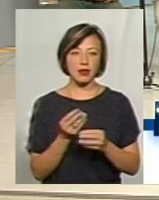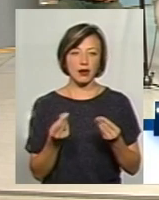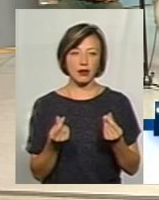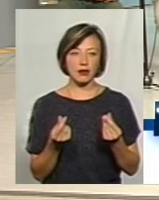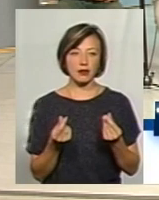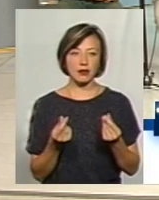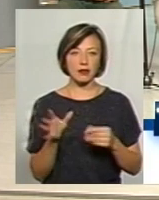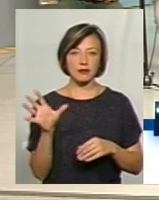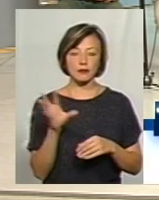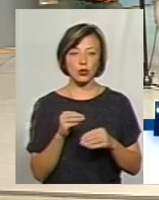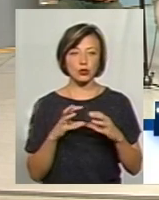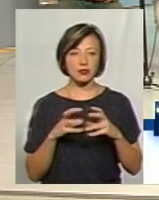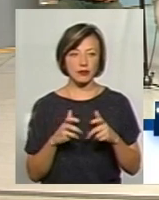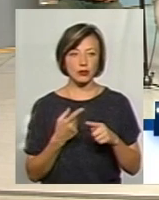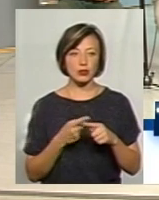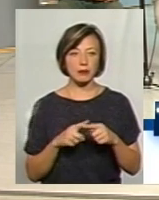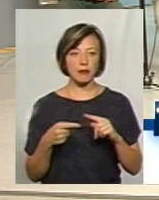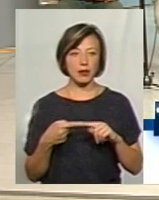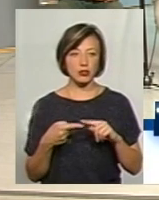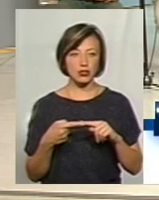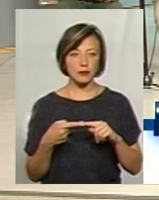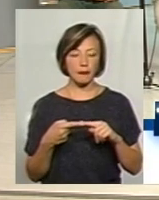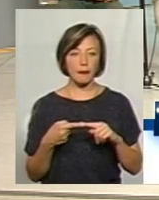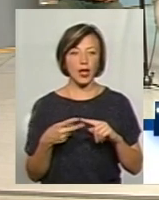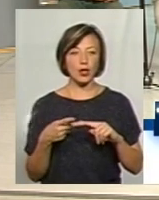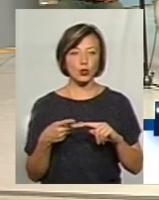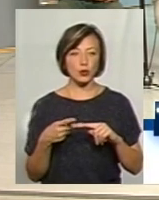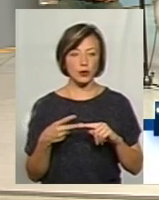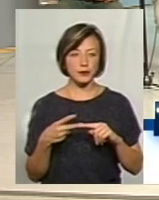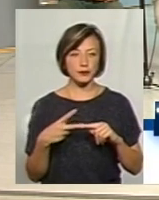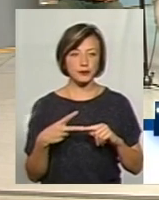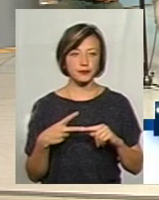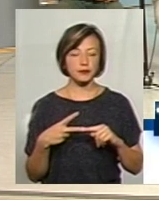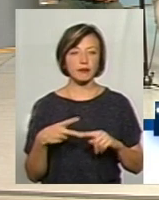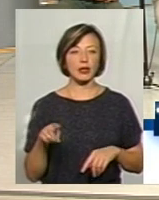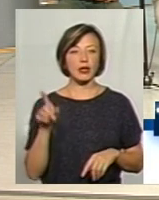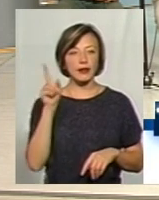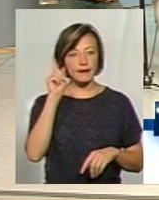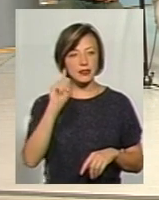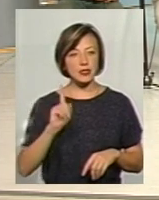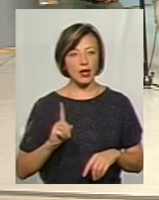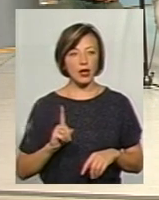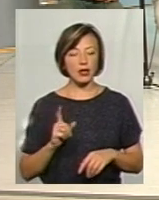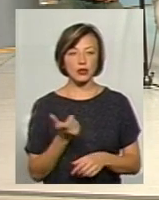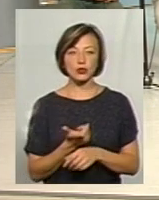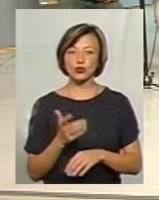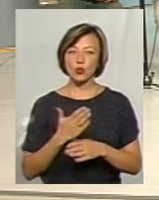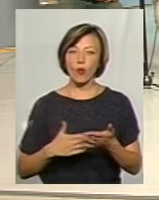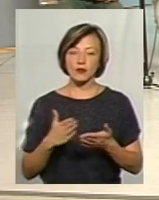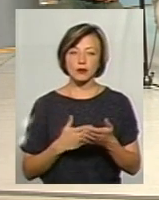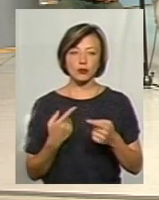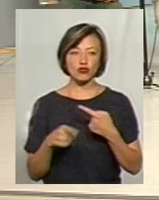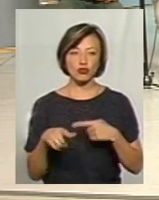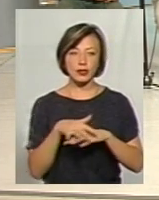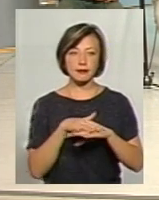майже всього світу. Це перше питання. Друге. В Ізраїлі зовсім інше населення. Там